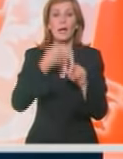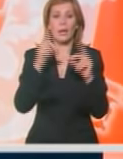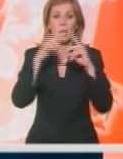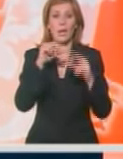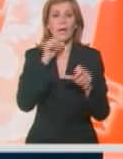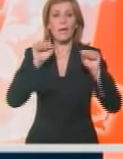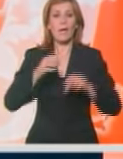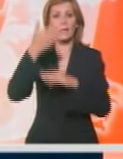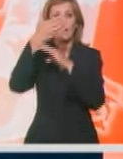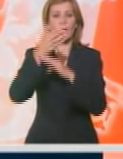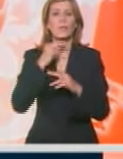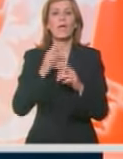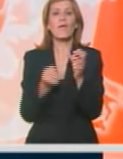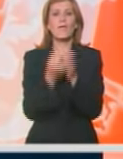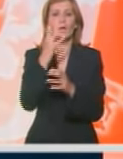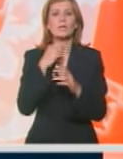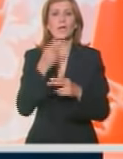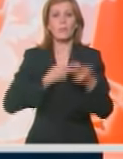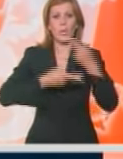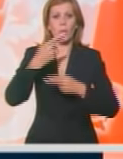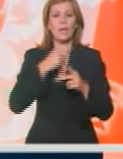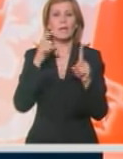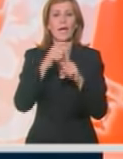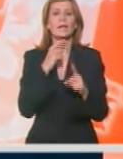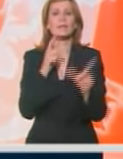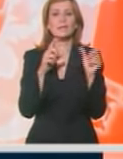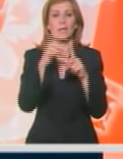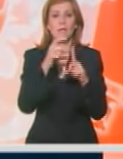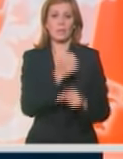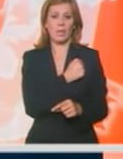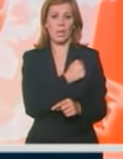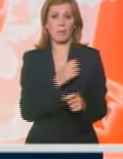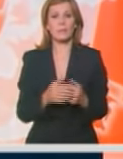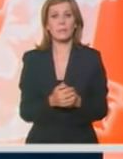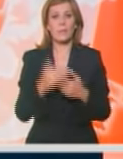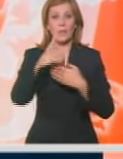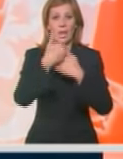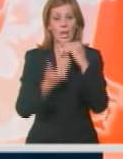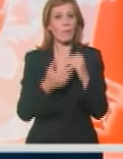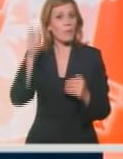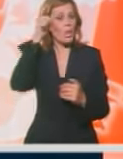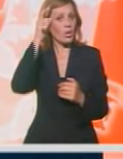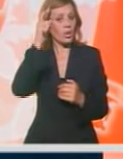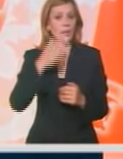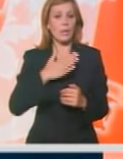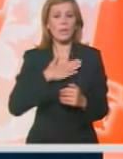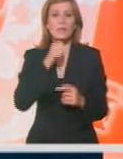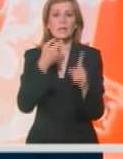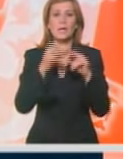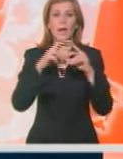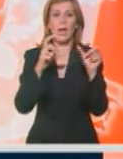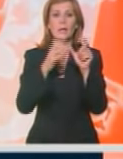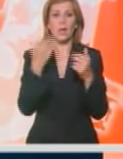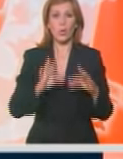vlasnik firme Voćar Promet Dejan Dinčić iz Smedereva. Hleb Beogradske pekarske industrije i klasa